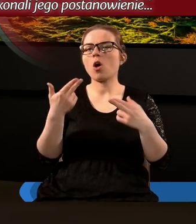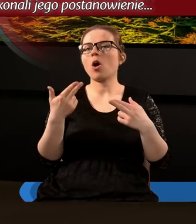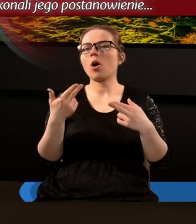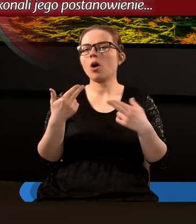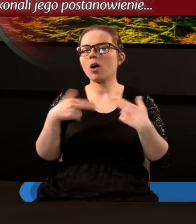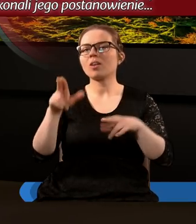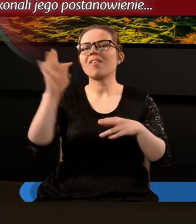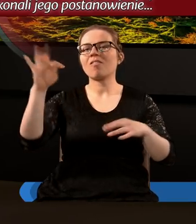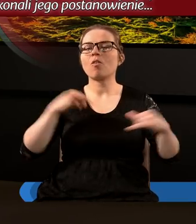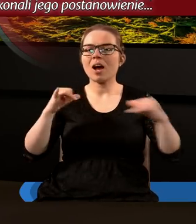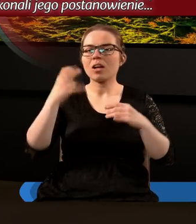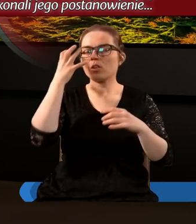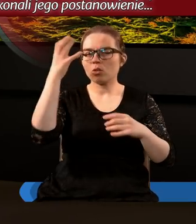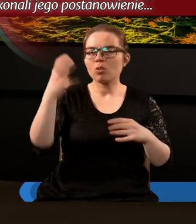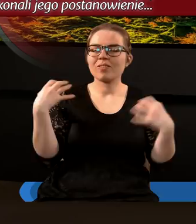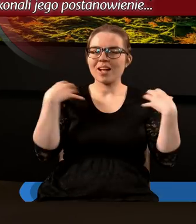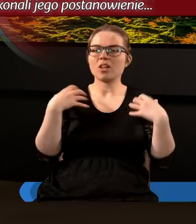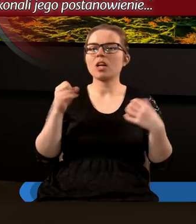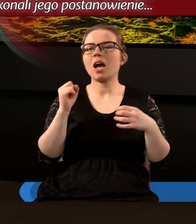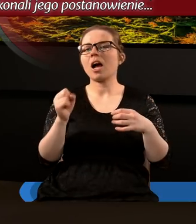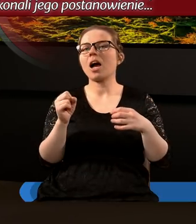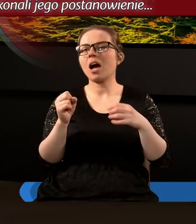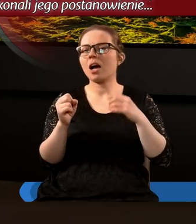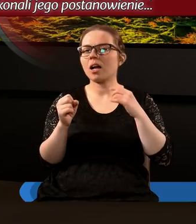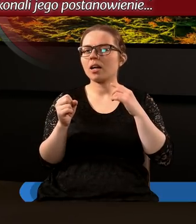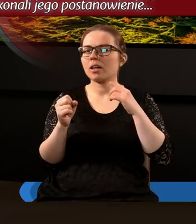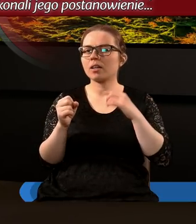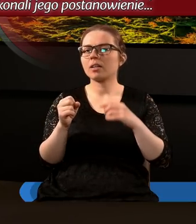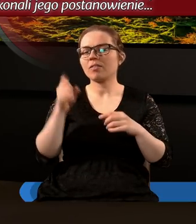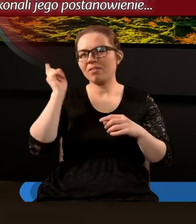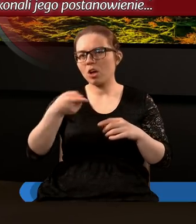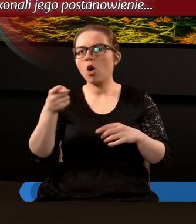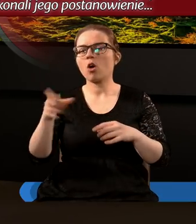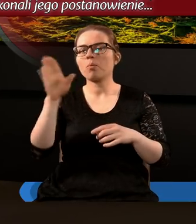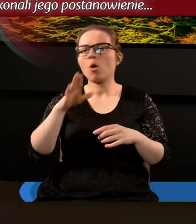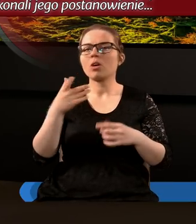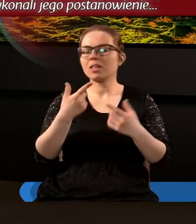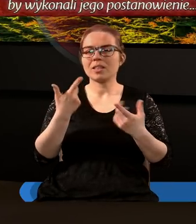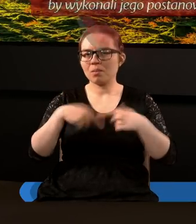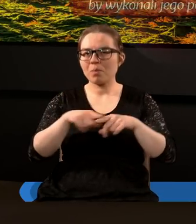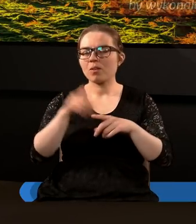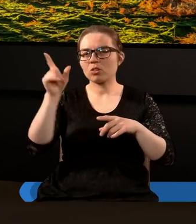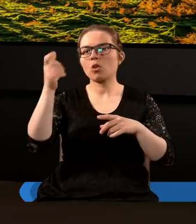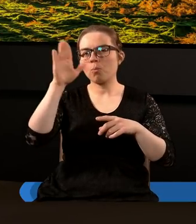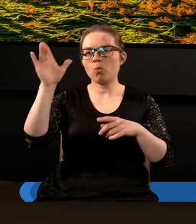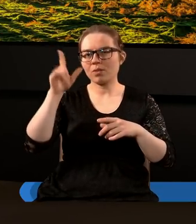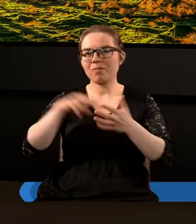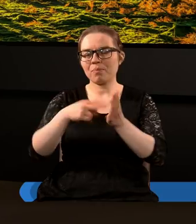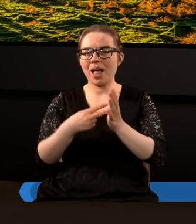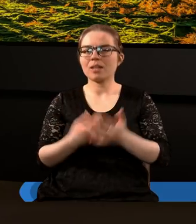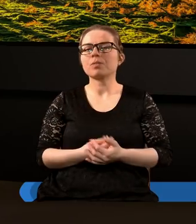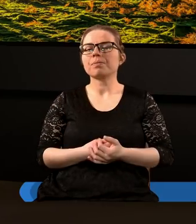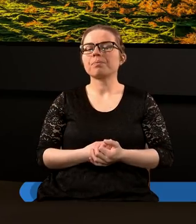swoją władzę królewską zwierzęciu aż wypełnią się wyroki Boże czyli w jakimś sensie widzimy